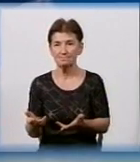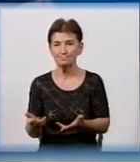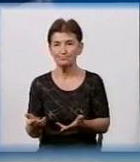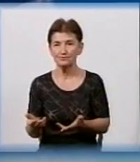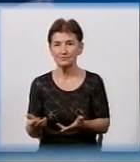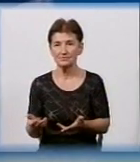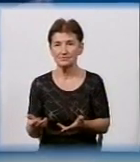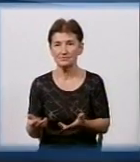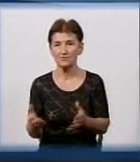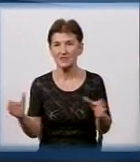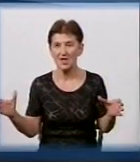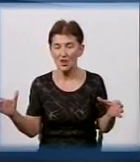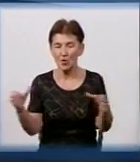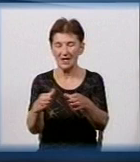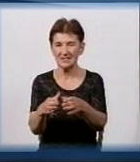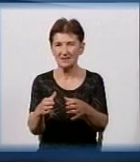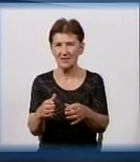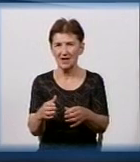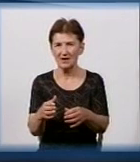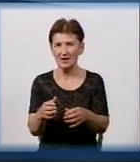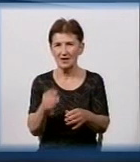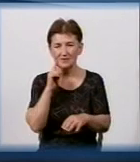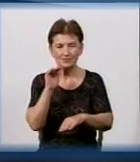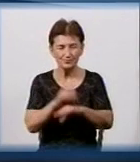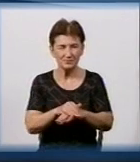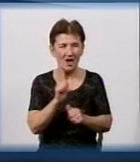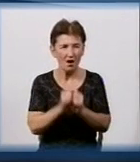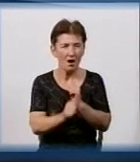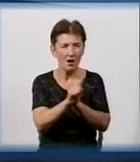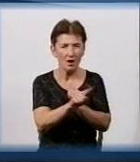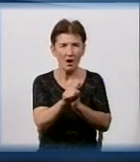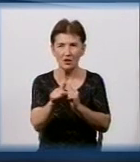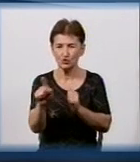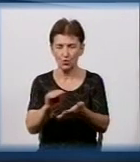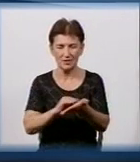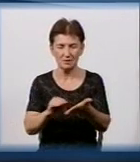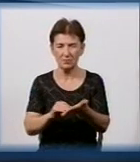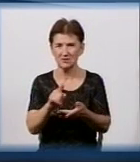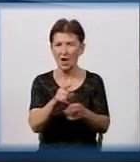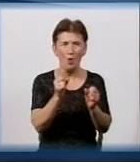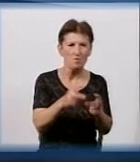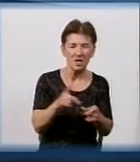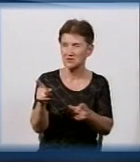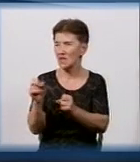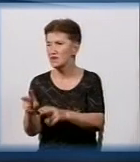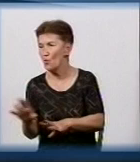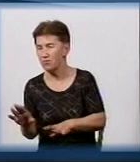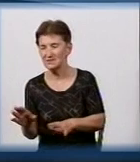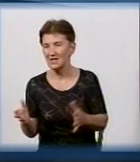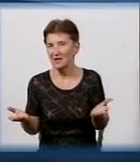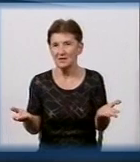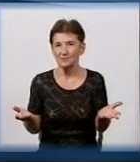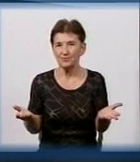локалізувати, ідентифіцірувати кожну надпись і сказати, що це опасно, це не опасно, це